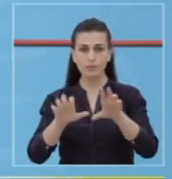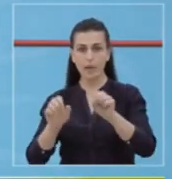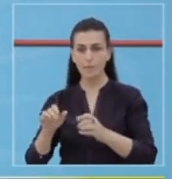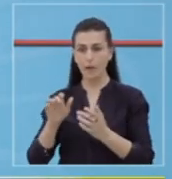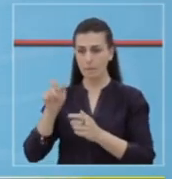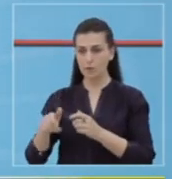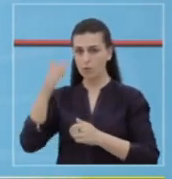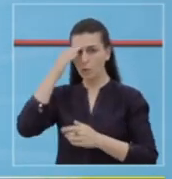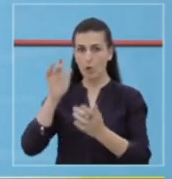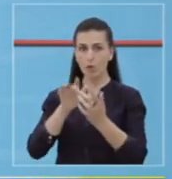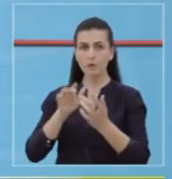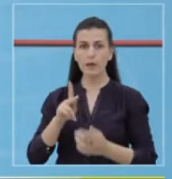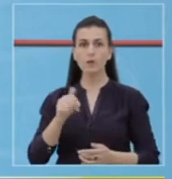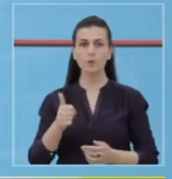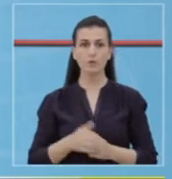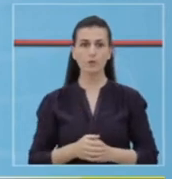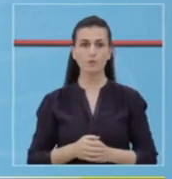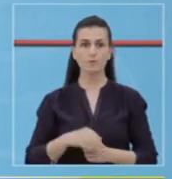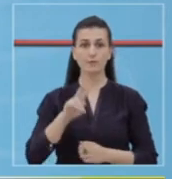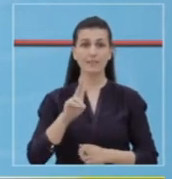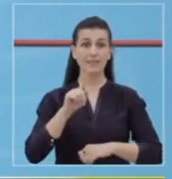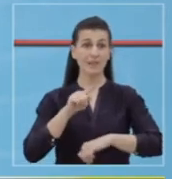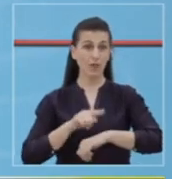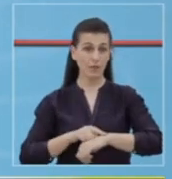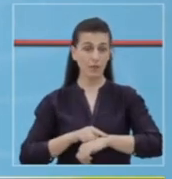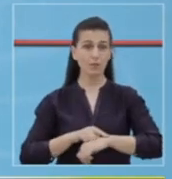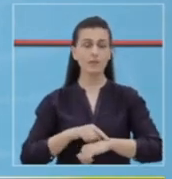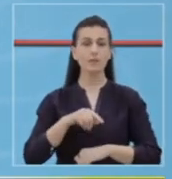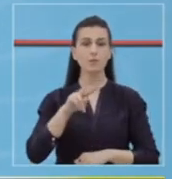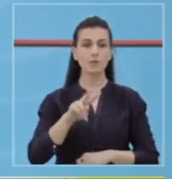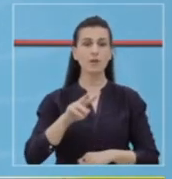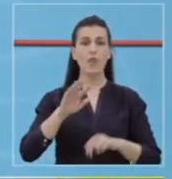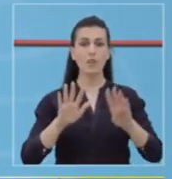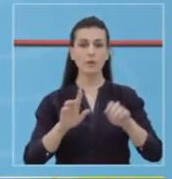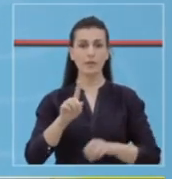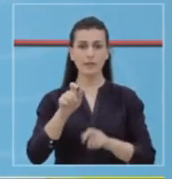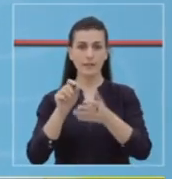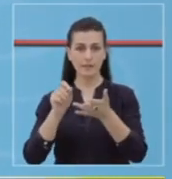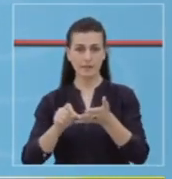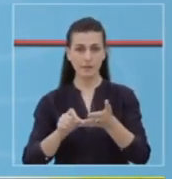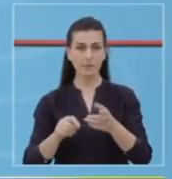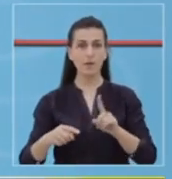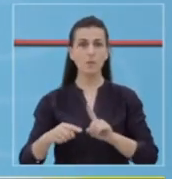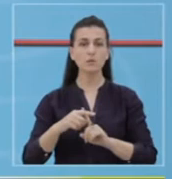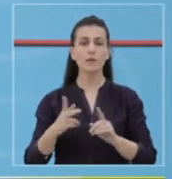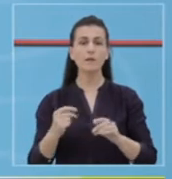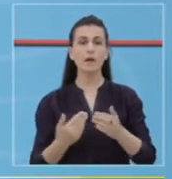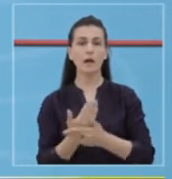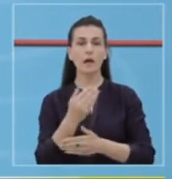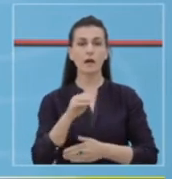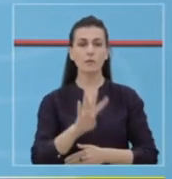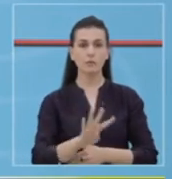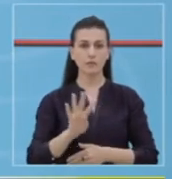rasteve. Në 24 orët e fundit janë kryer 291 testime, nga të cilat janë konfirmuar pozitiv 24